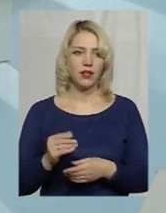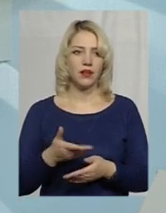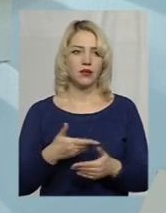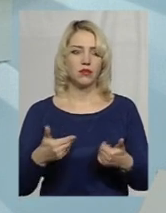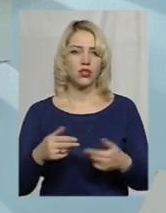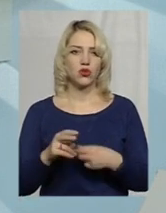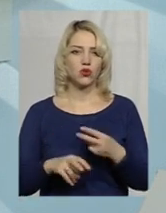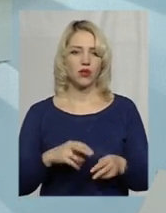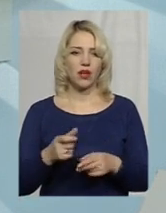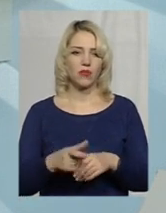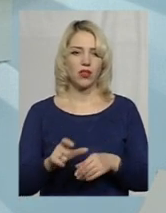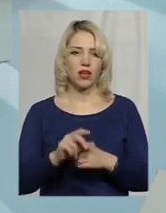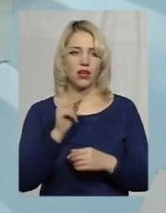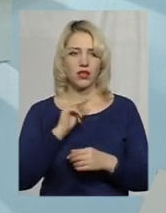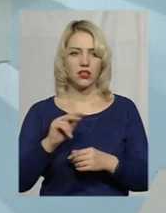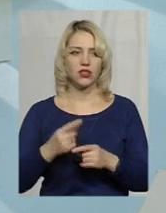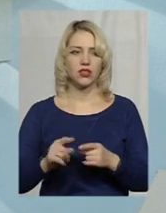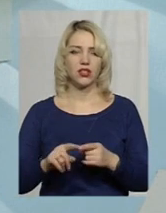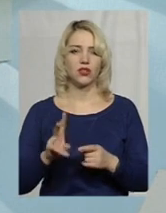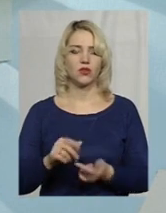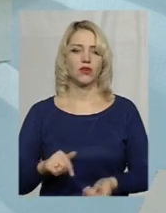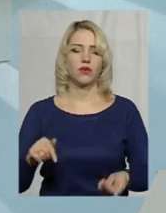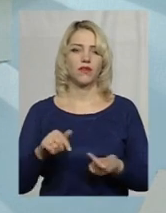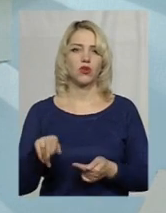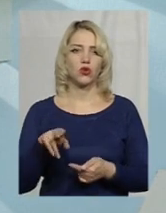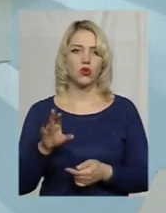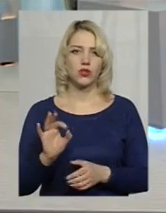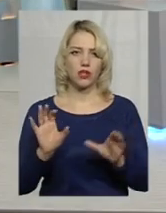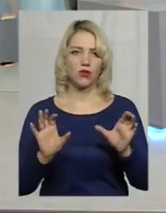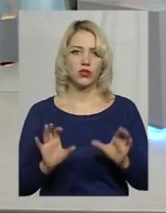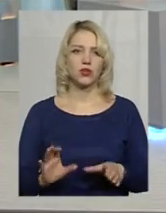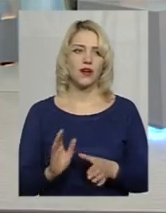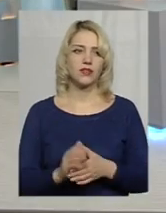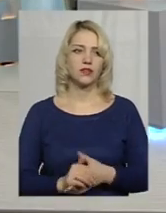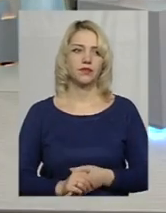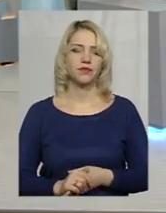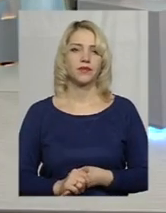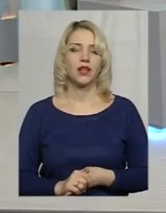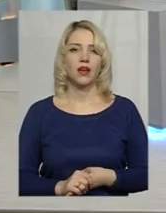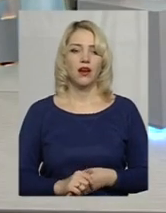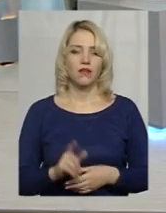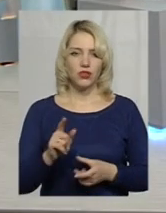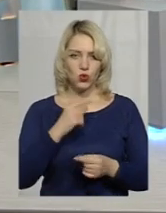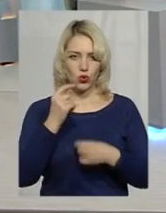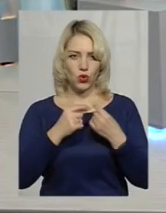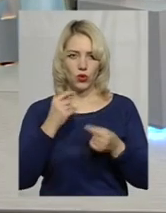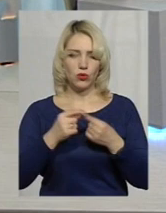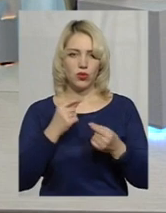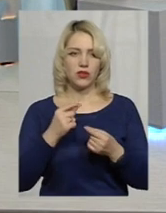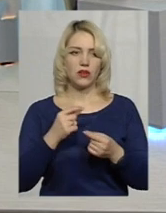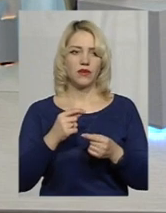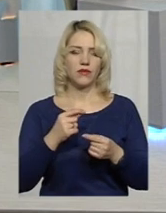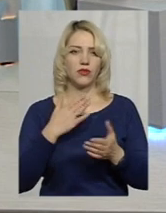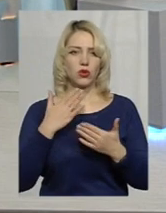звичайно, шукаємо найкращих і тих, які відповідно до чинного законодавства відповідають вимогам. Дуже скуркульозно підходите, до відбору